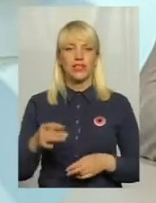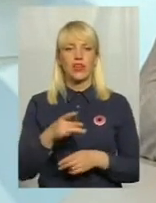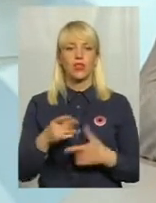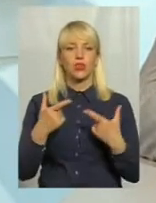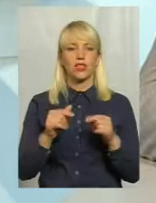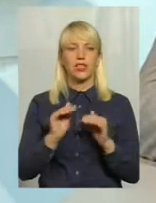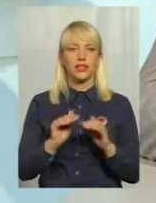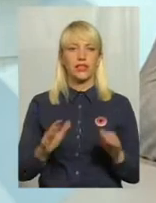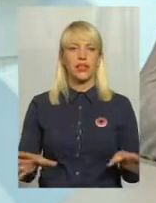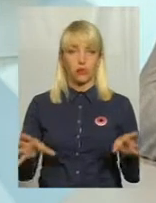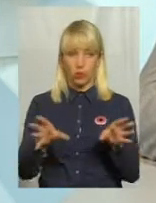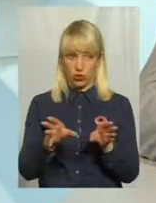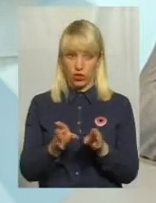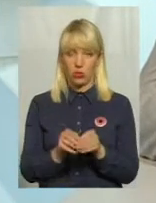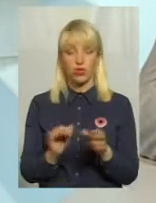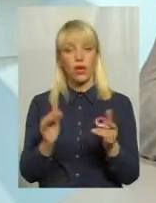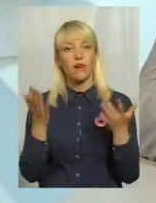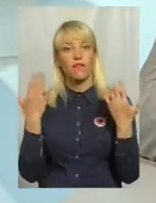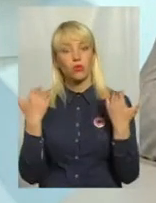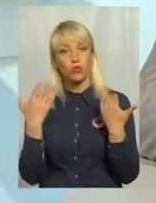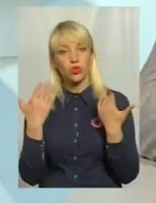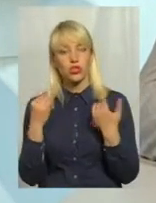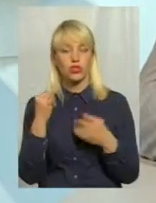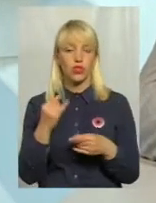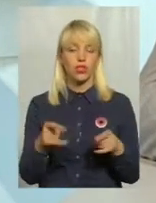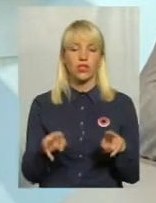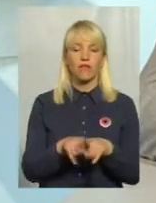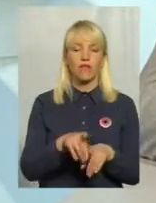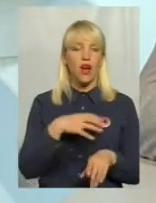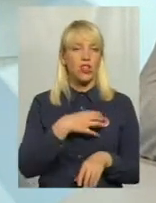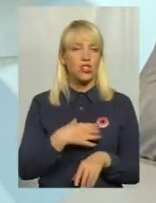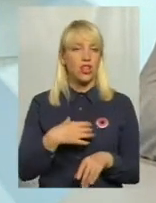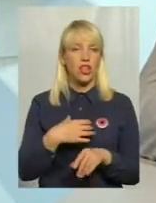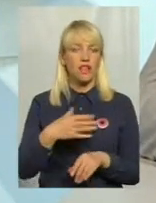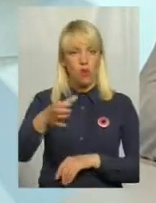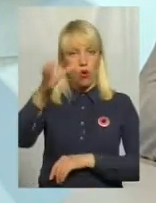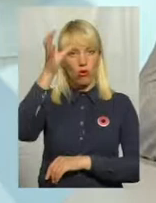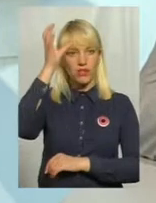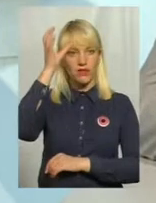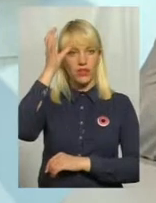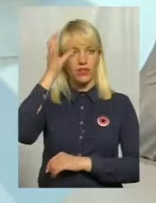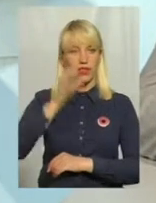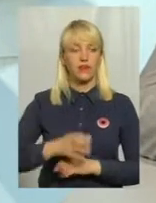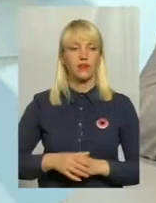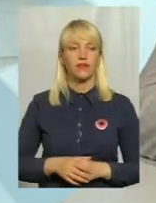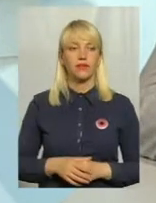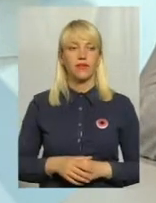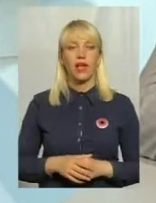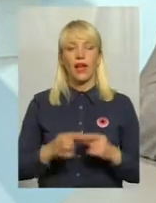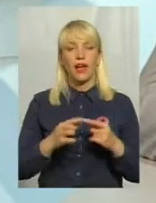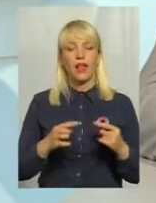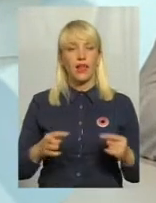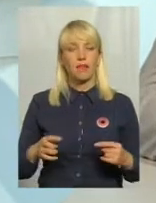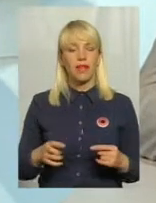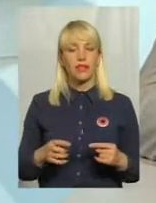поєднуючи як відпочинок, так і надзвичайно важливий освітній елемент,